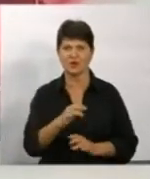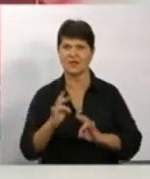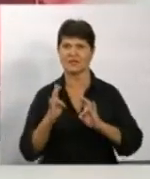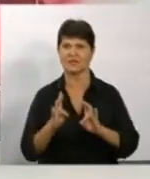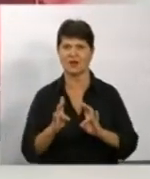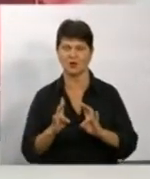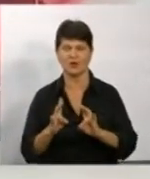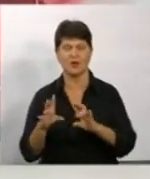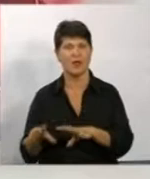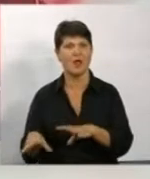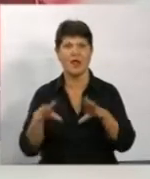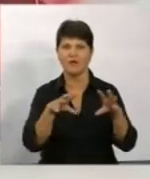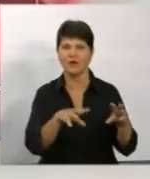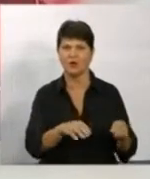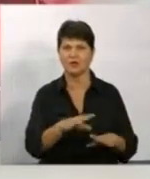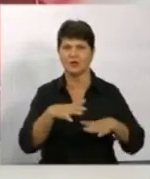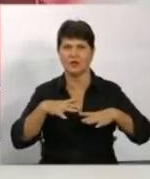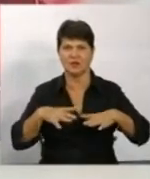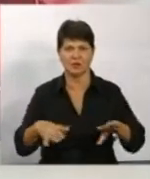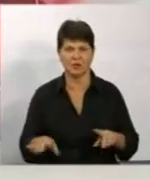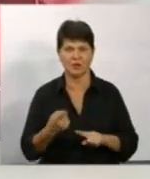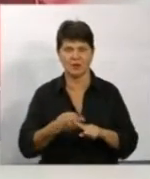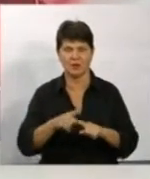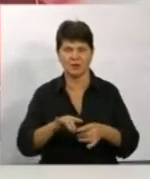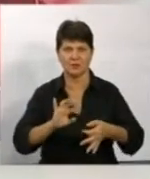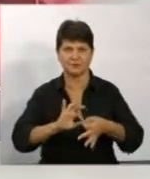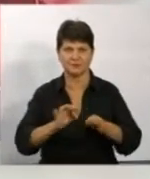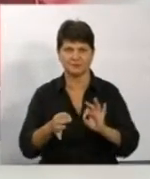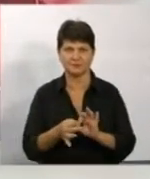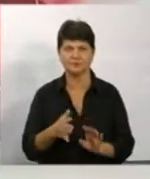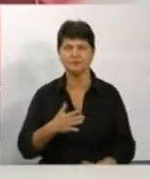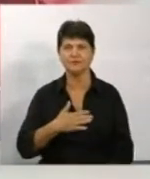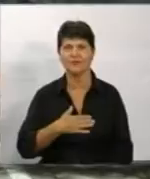надзвичайників області Юлія Каменюк. З подробицями Івана Дзівінська.